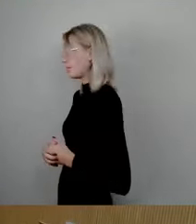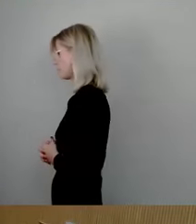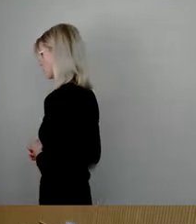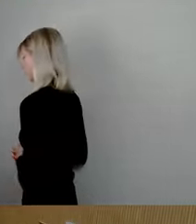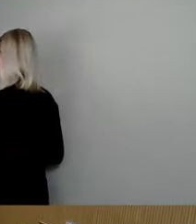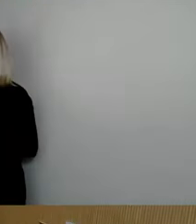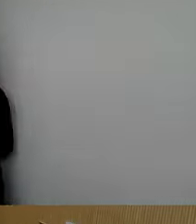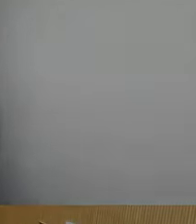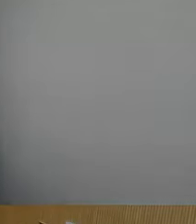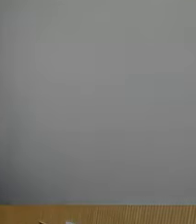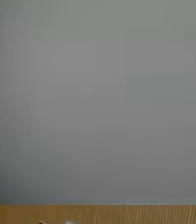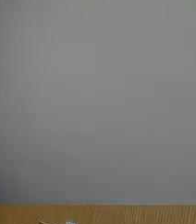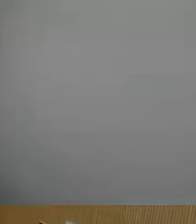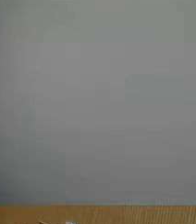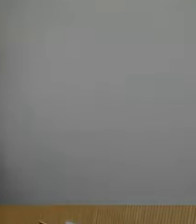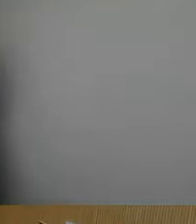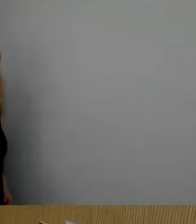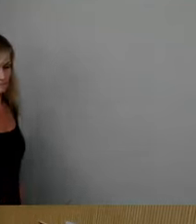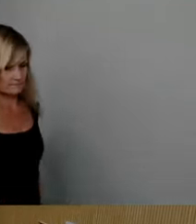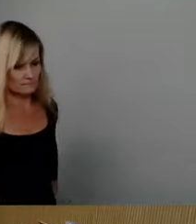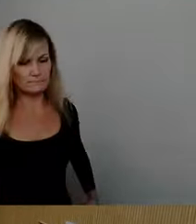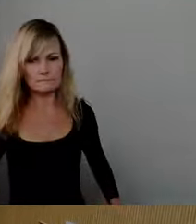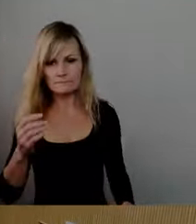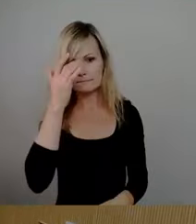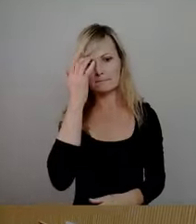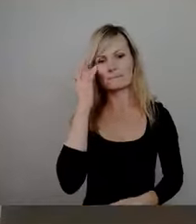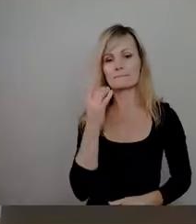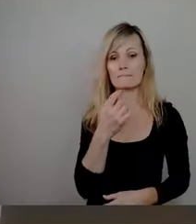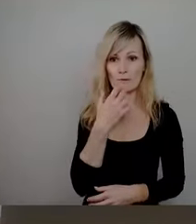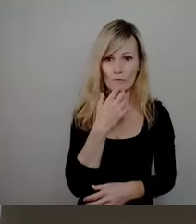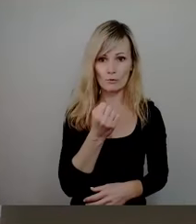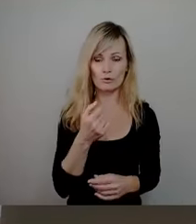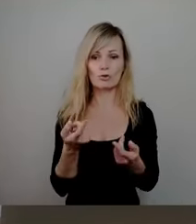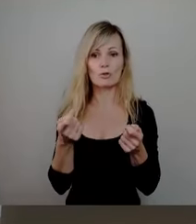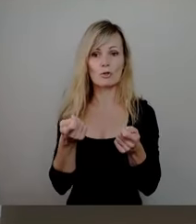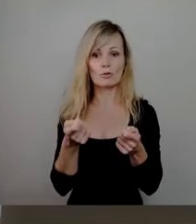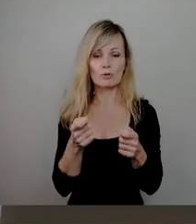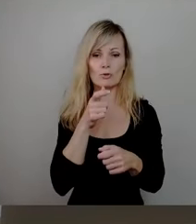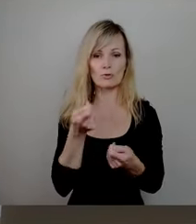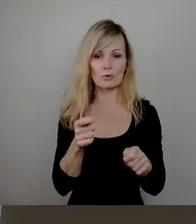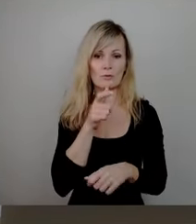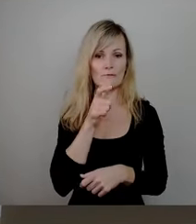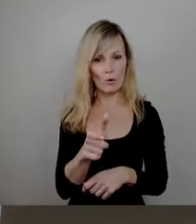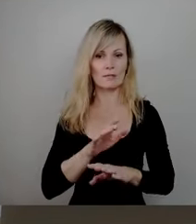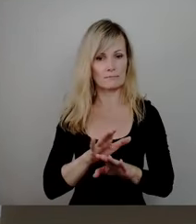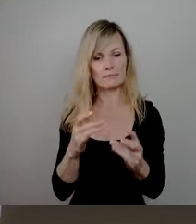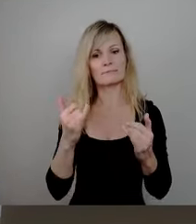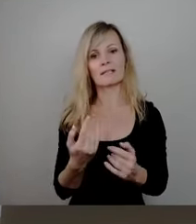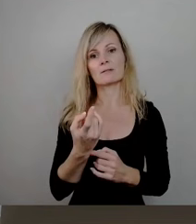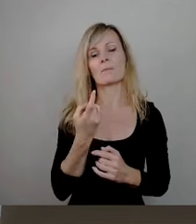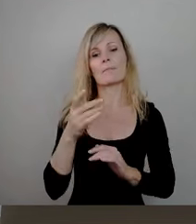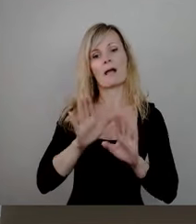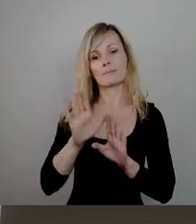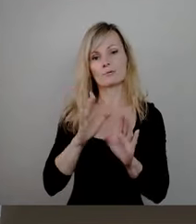Schlusswort zu 35 gewünscht, ist nicht der Fall. So, dann kommen wir zur Abstimmung. Dann haben wir zunächst den federführenden